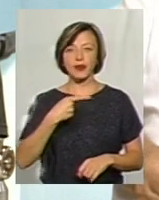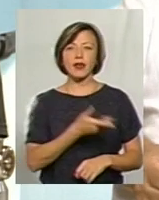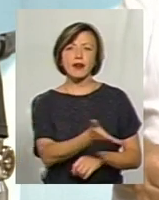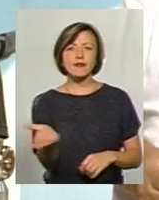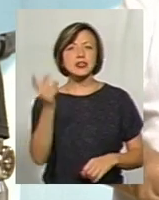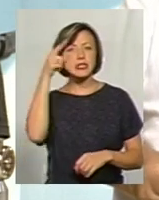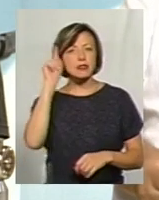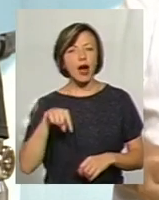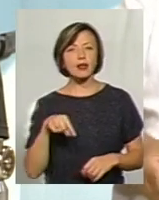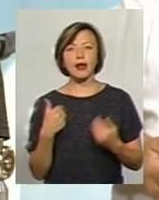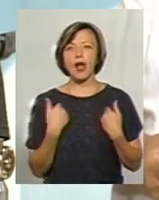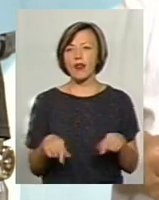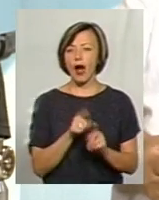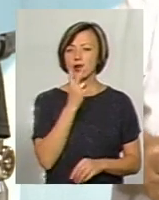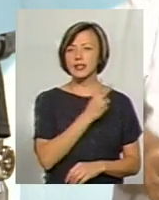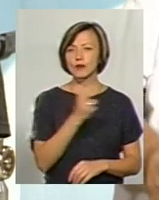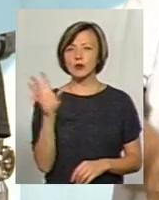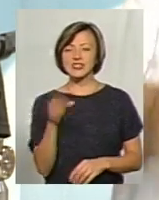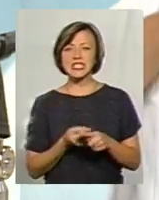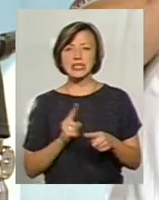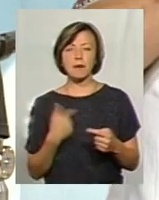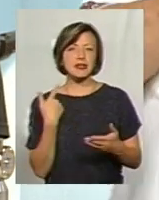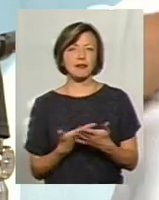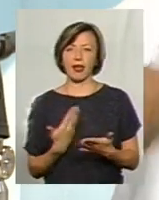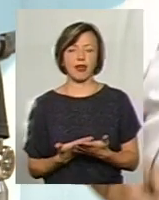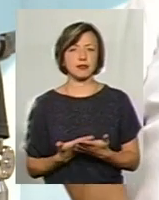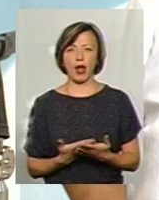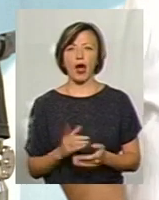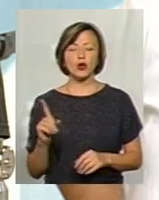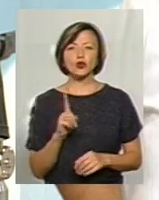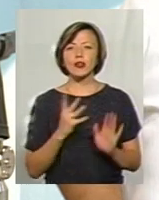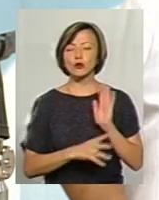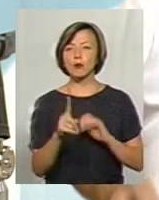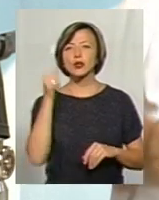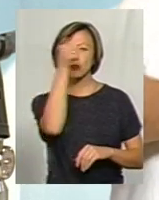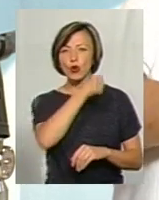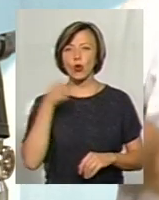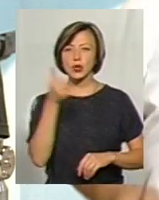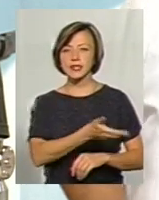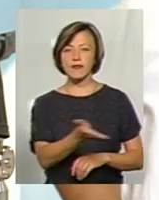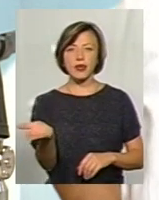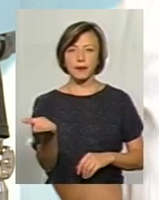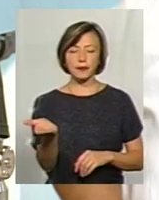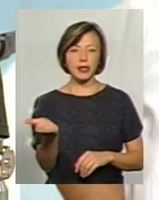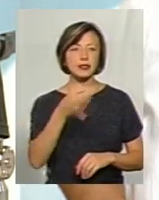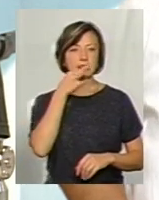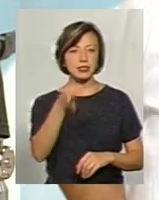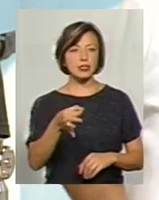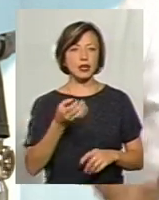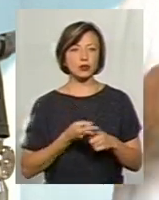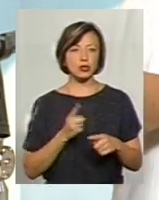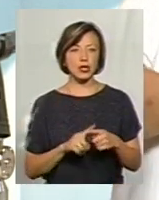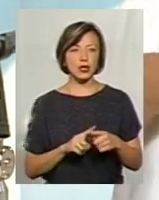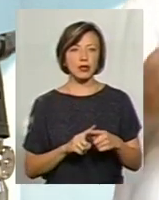ви знаєте, я так дивлюся на це все, і мені здається, що в 91-му році ви сказали, що це вже,